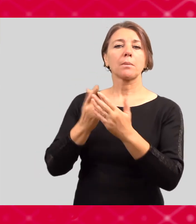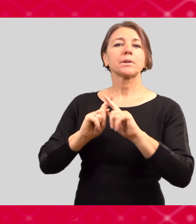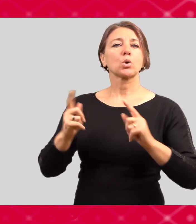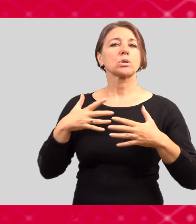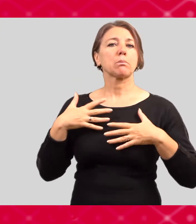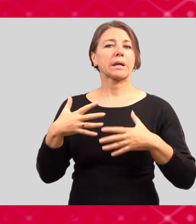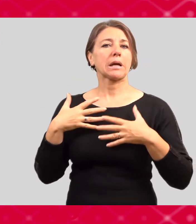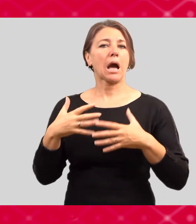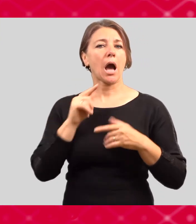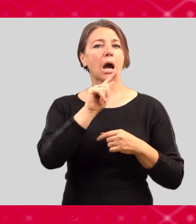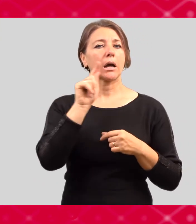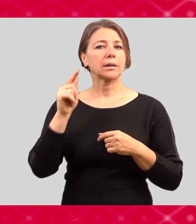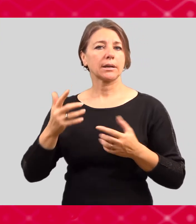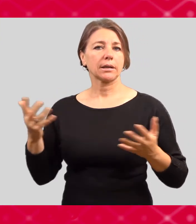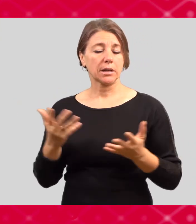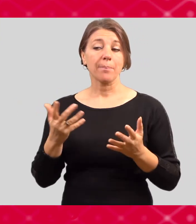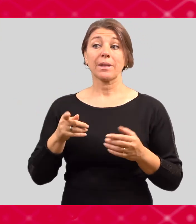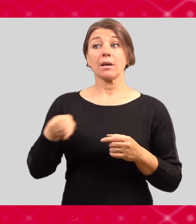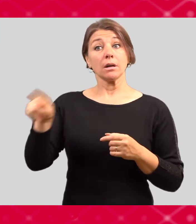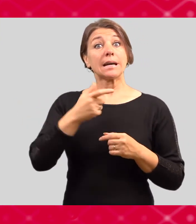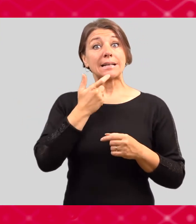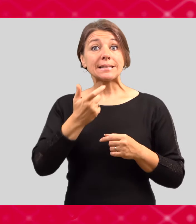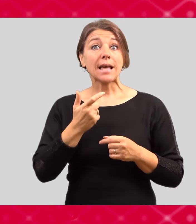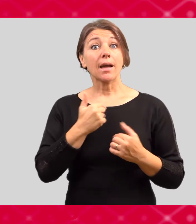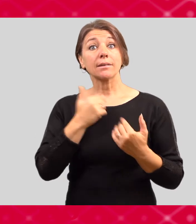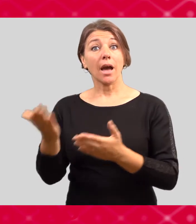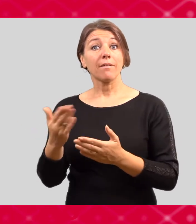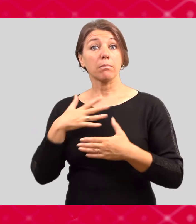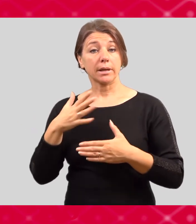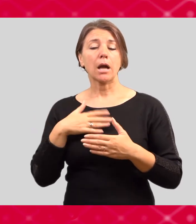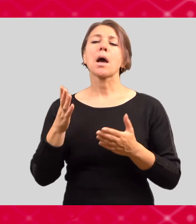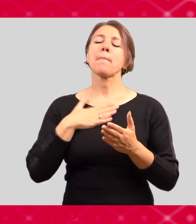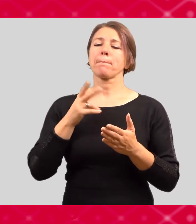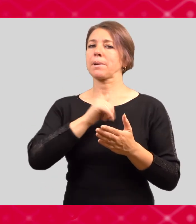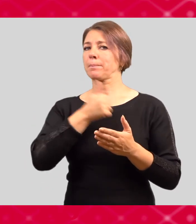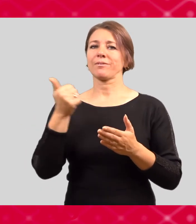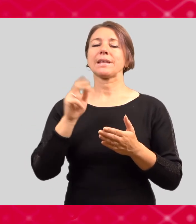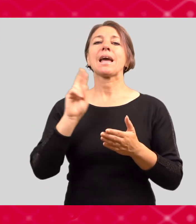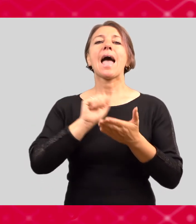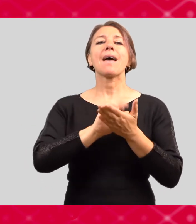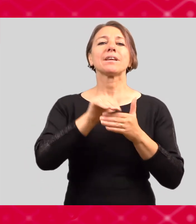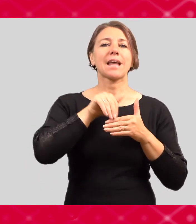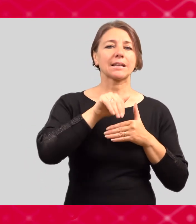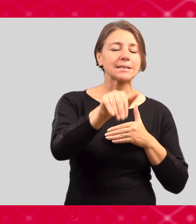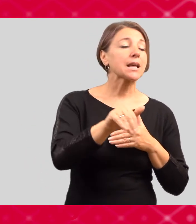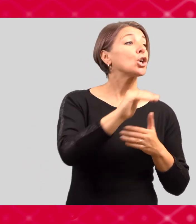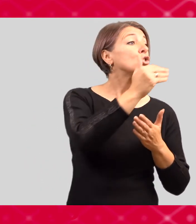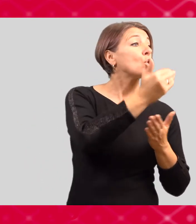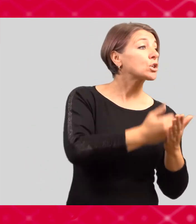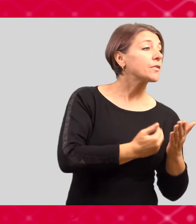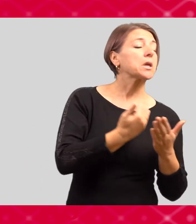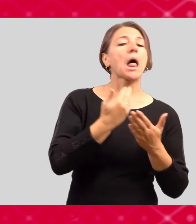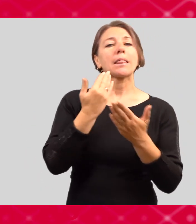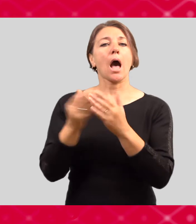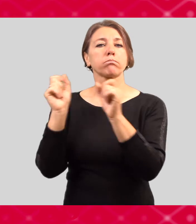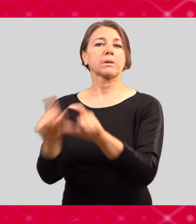formou brigád. Vedeme evidenci žádostí o brigády a následně pak připosíláme nabídky, které se k